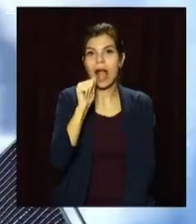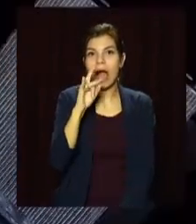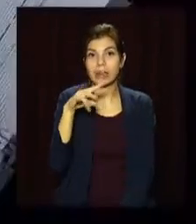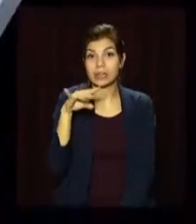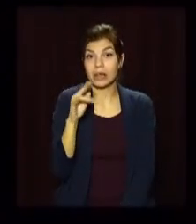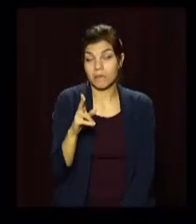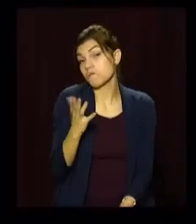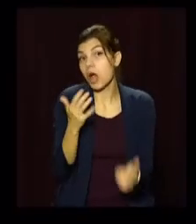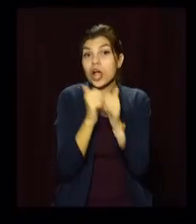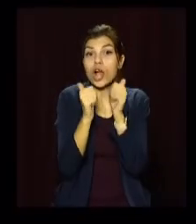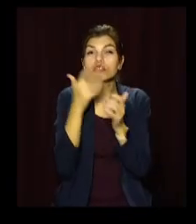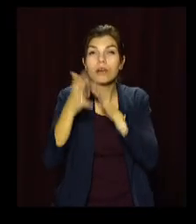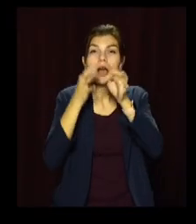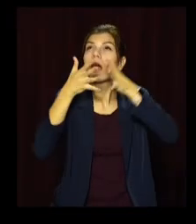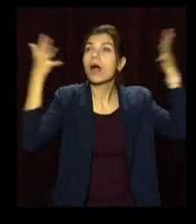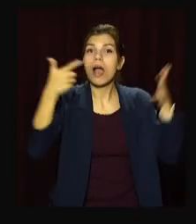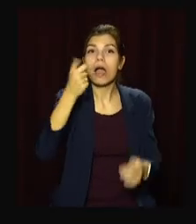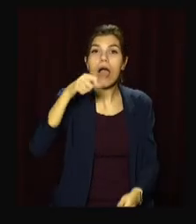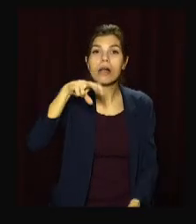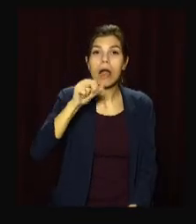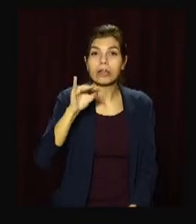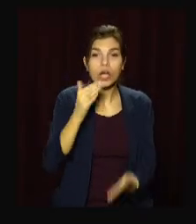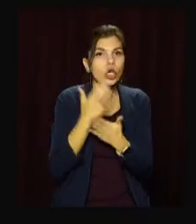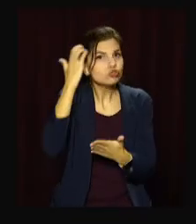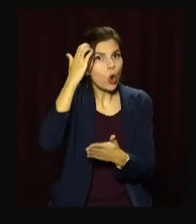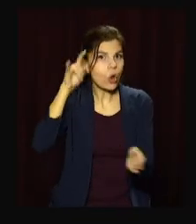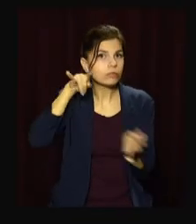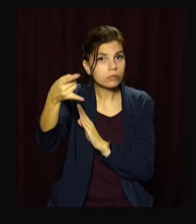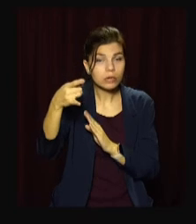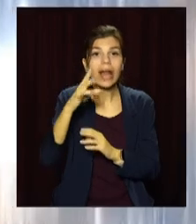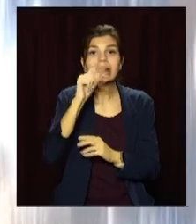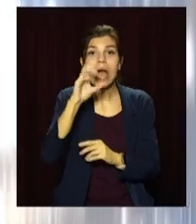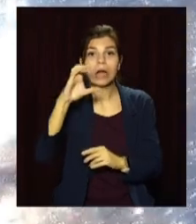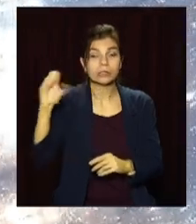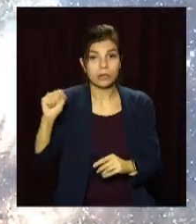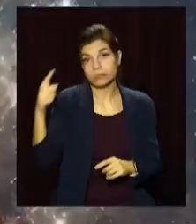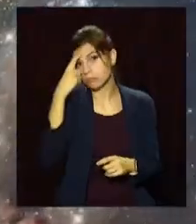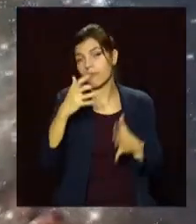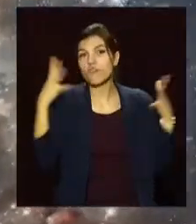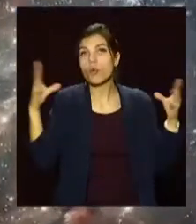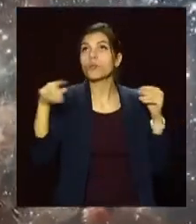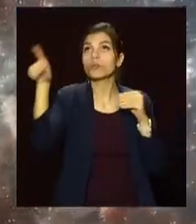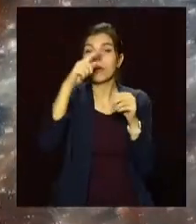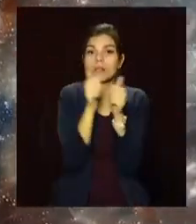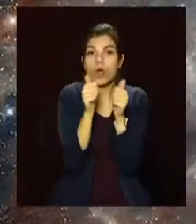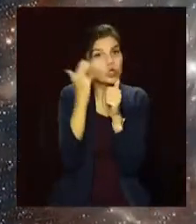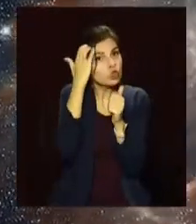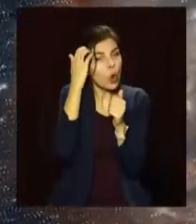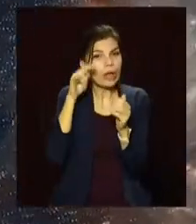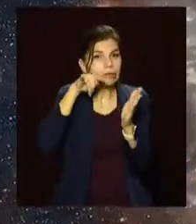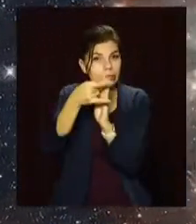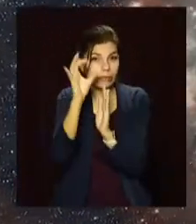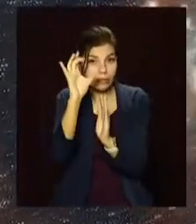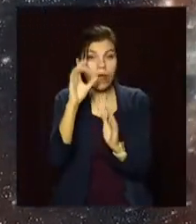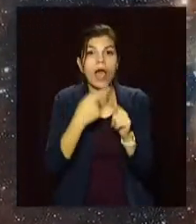Крім того, в кожній галактиці є надмасивна чорна діра. За даними НАСА, всі великі об'єкти знаходяться навколо цих чорних дір,